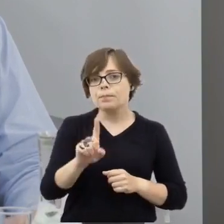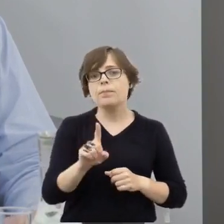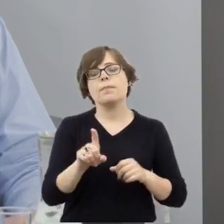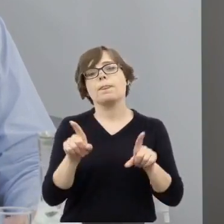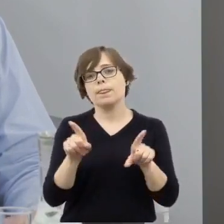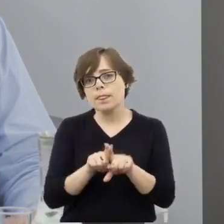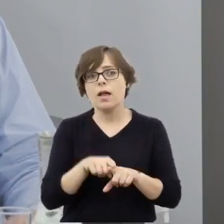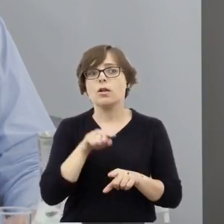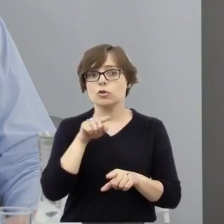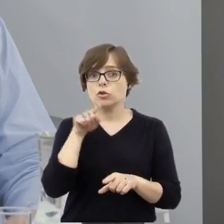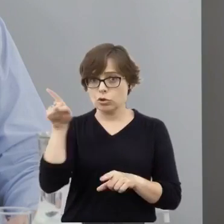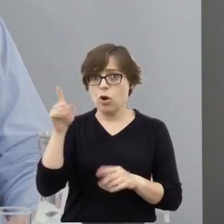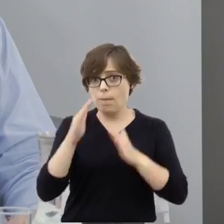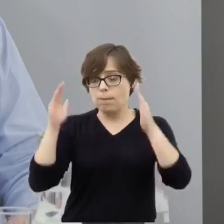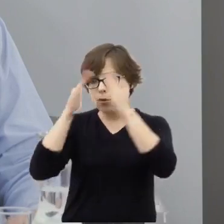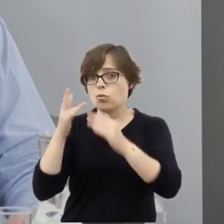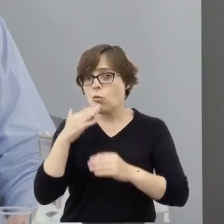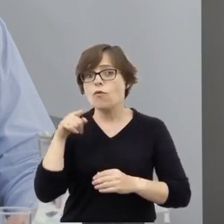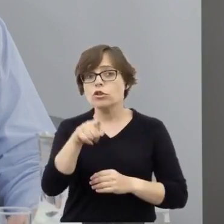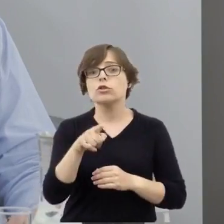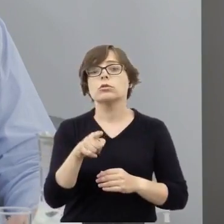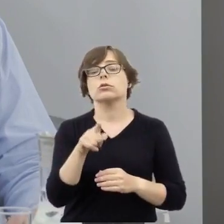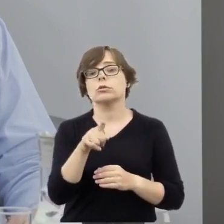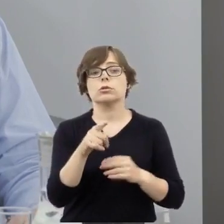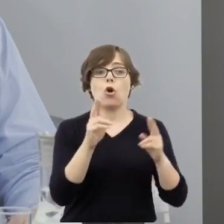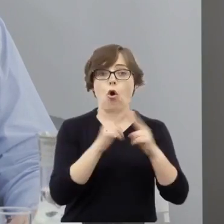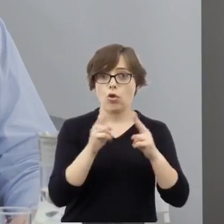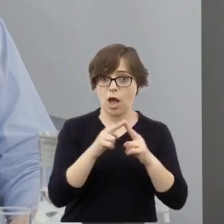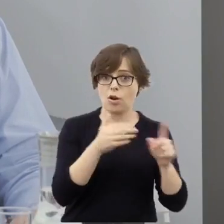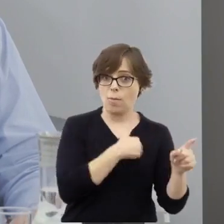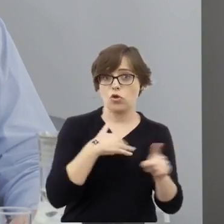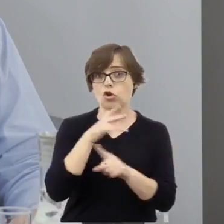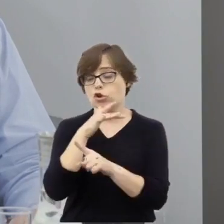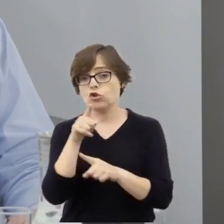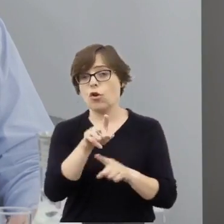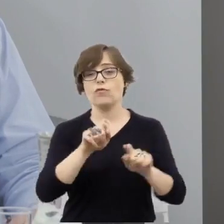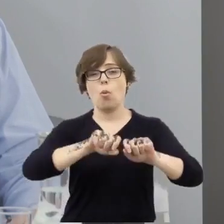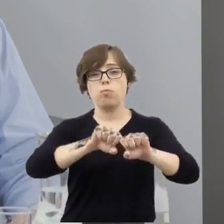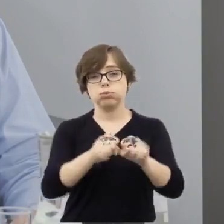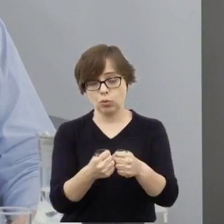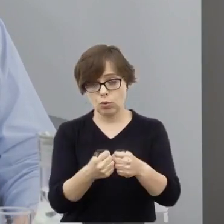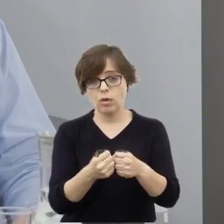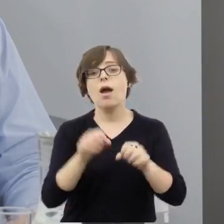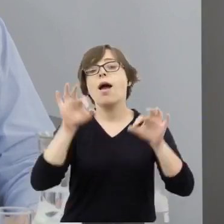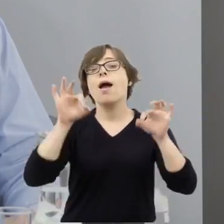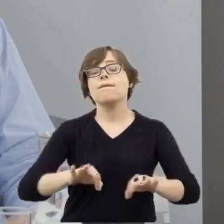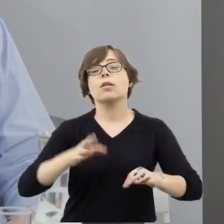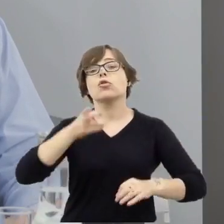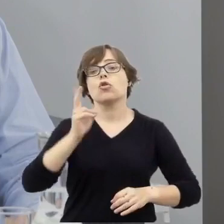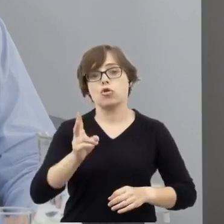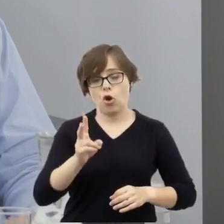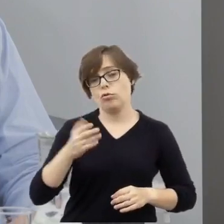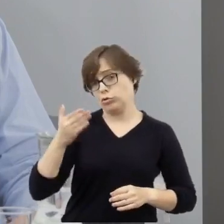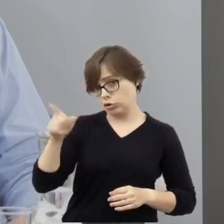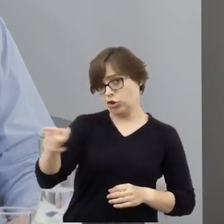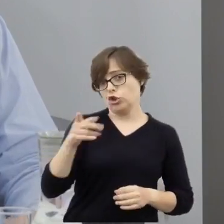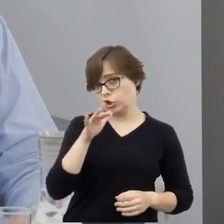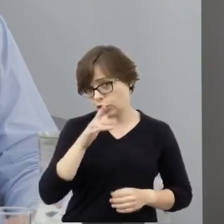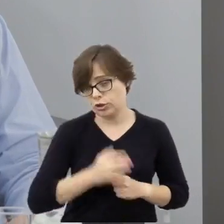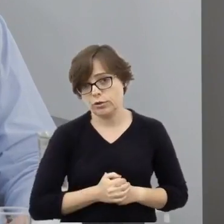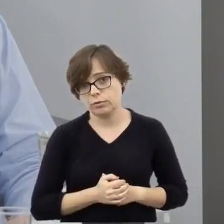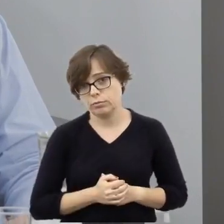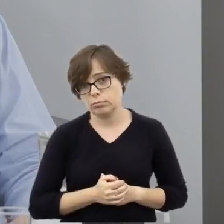stosunki polsko-żydowskie się psują, za to ponoszą ci odpowiedzialność przede wszystkim strona żydowska